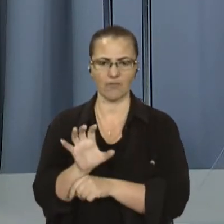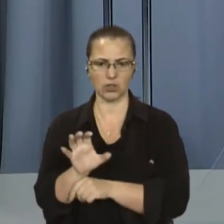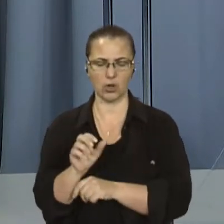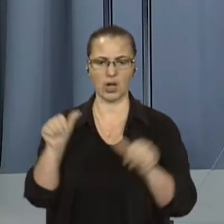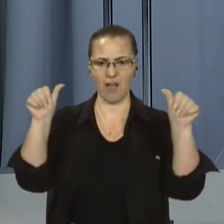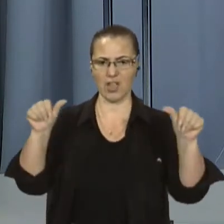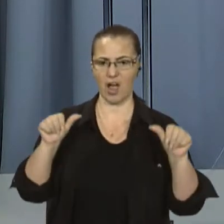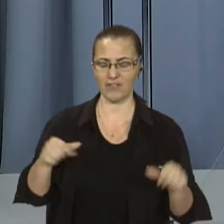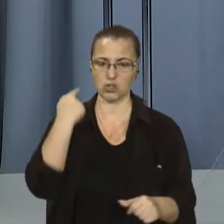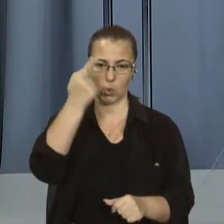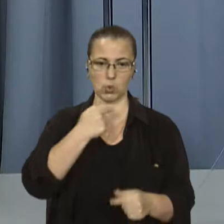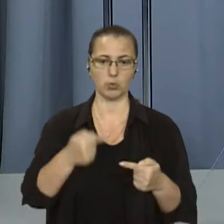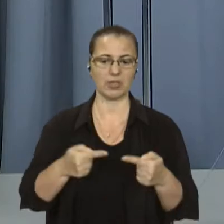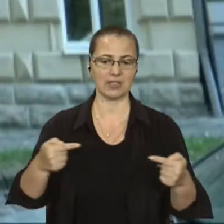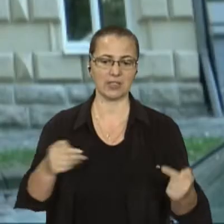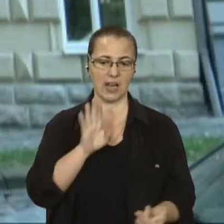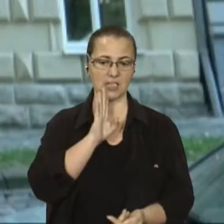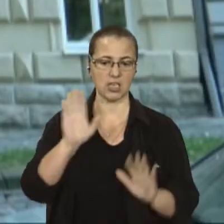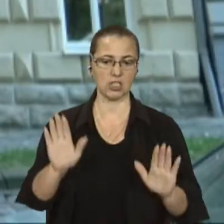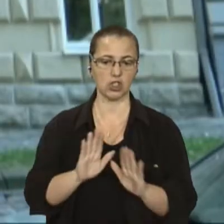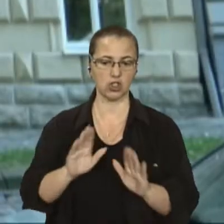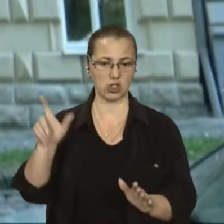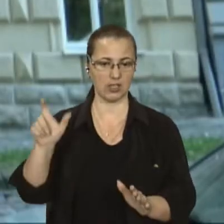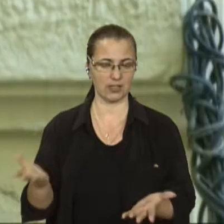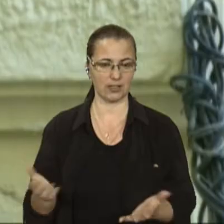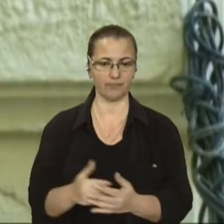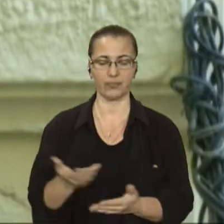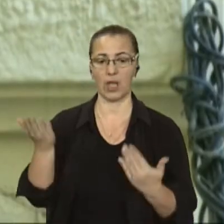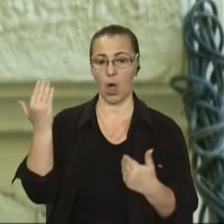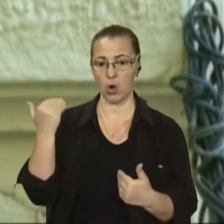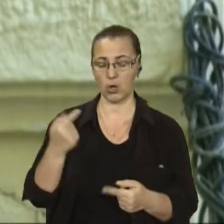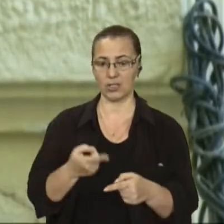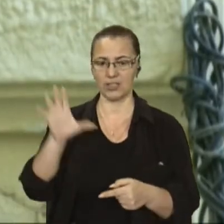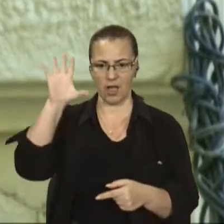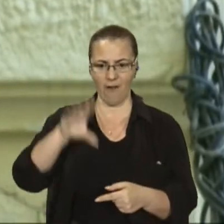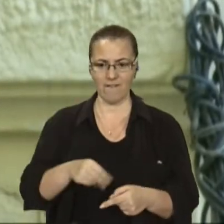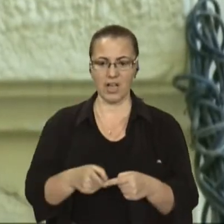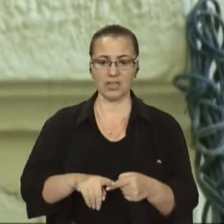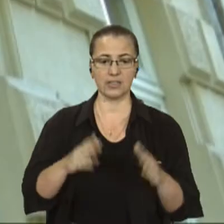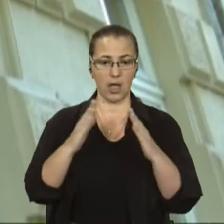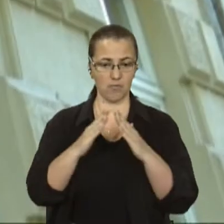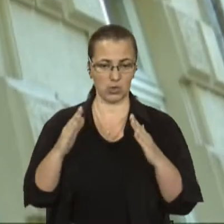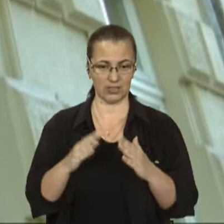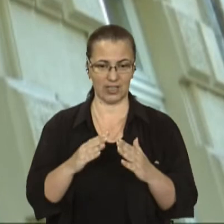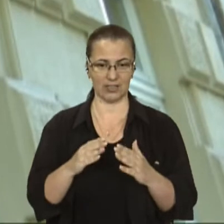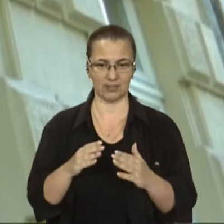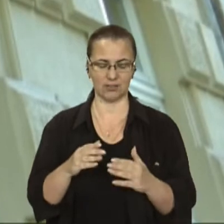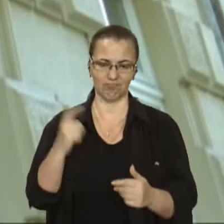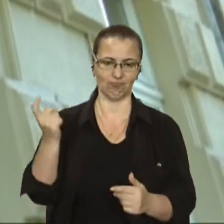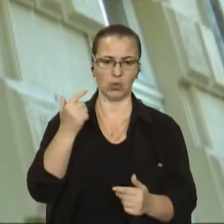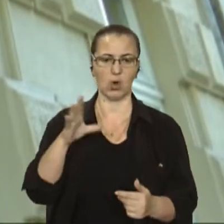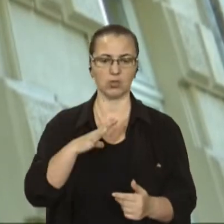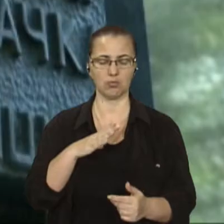особисті речі співачки. Колись увесь цей будинок на вулиці Соломії Крушельницької, 23 належиво оперній